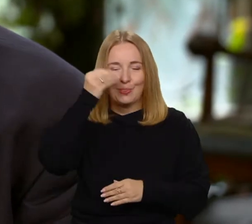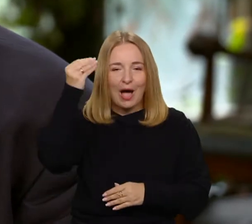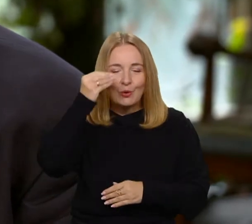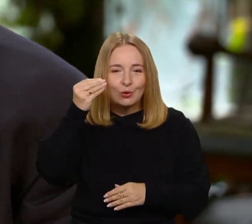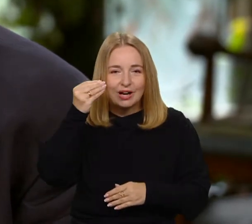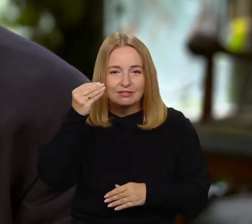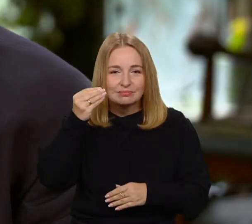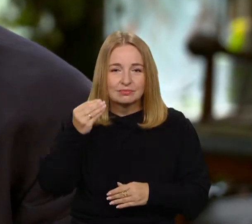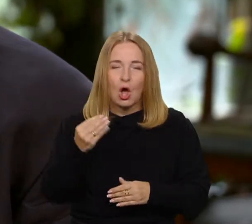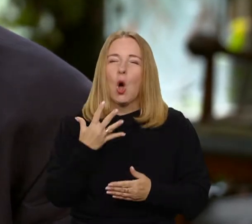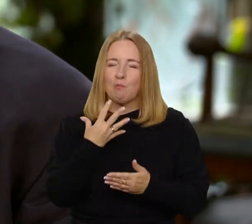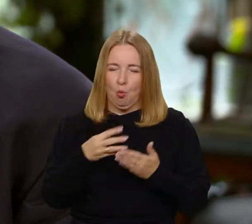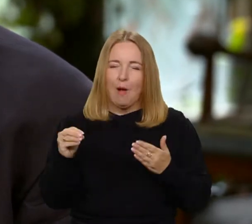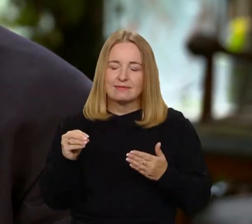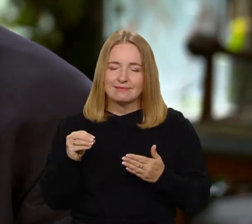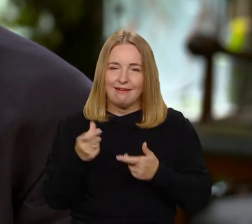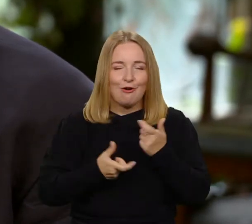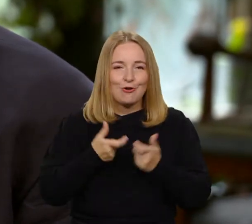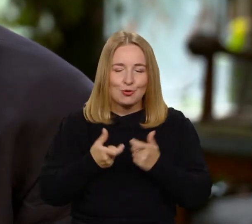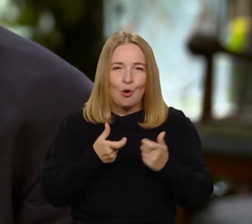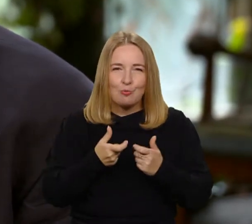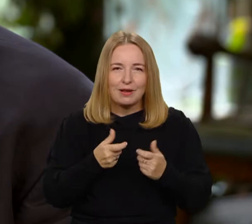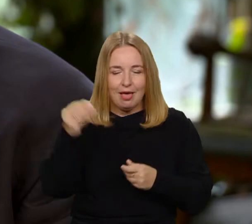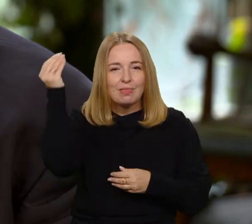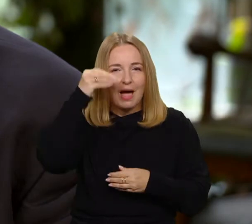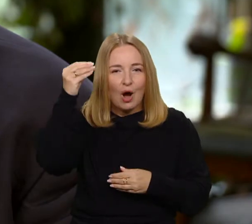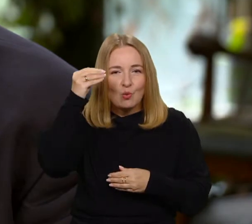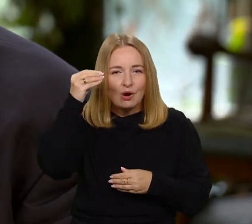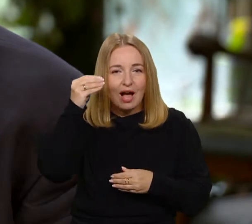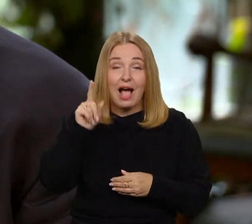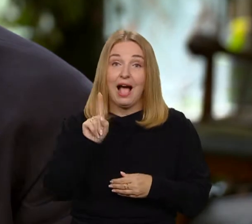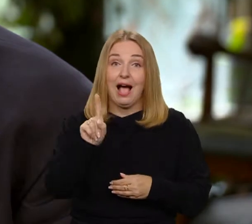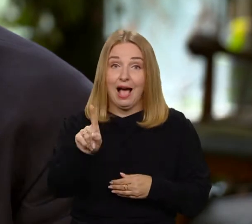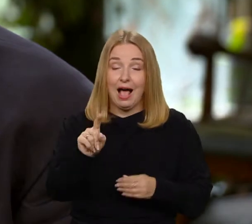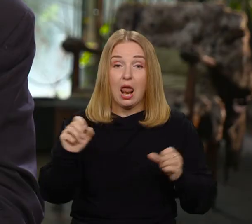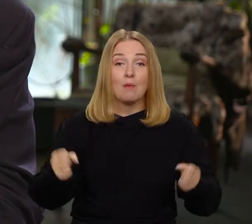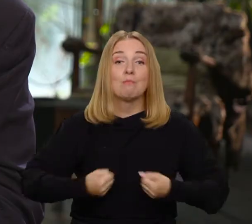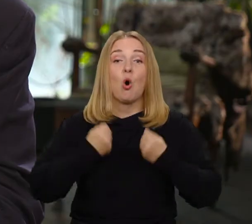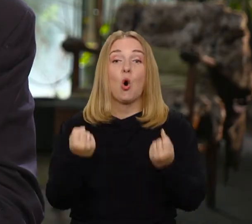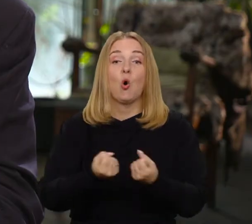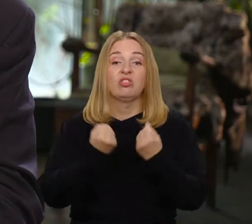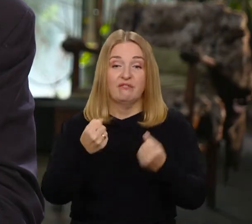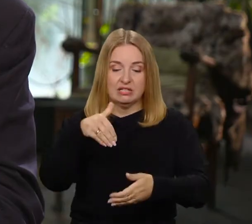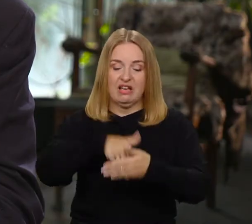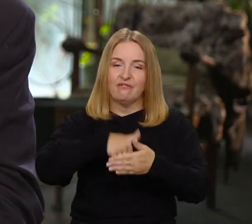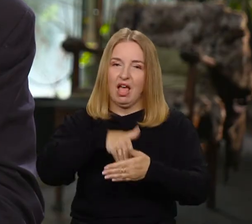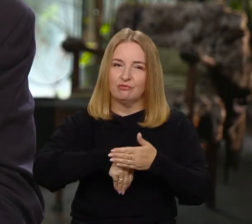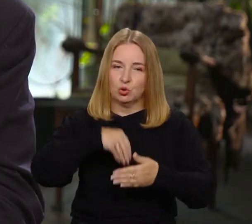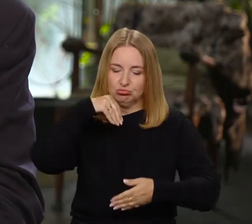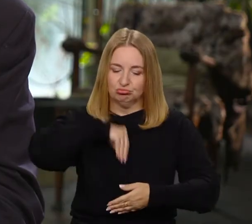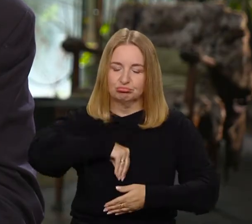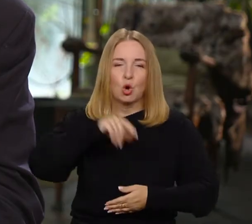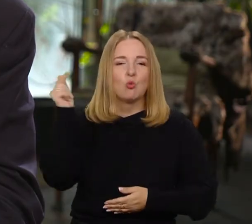w pewien sposób opłaca się uczyć, ale trzeba sobie tą motywację jasno uświadomić. To już nie jest takie